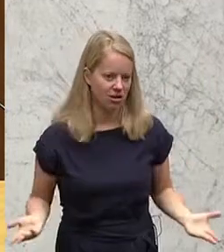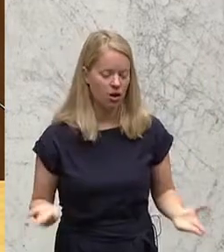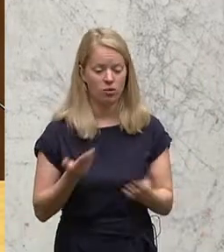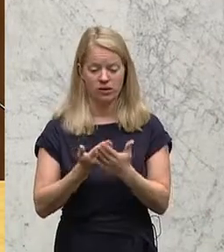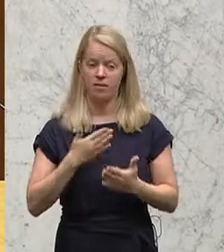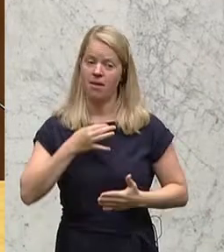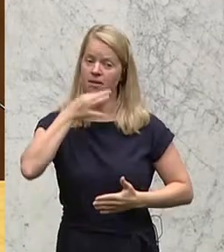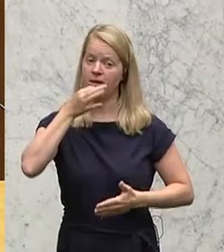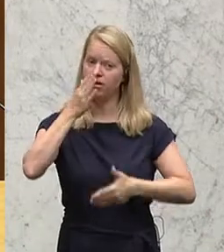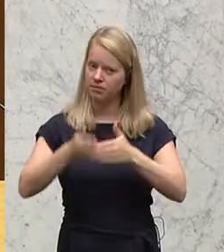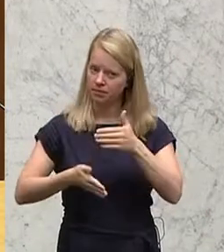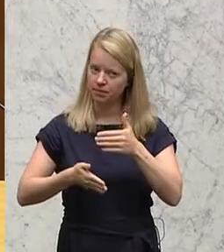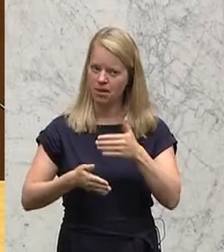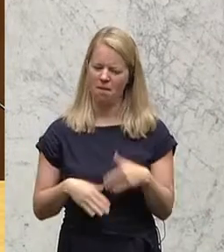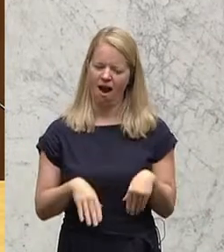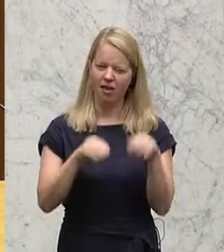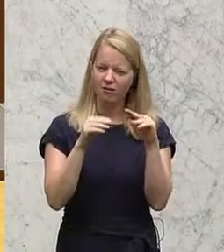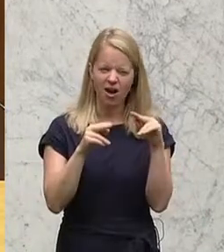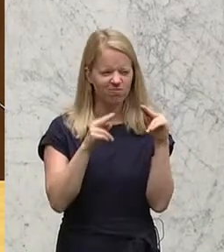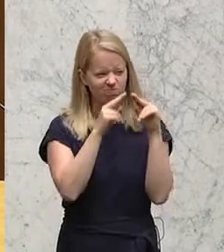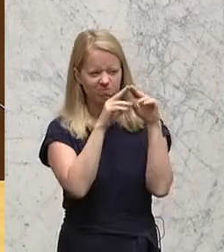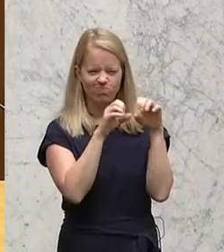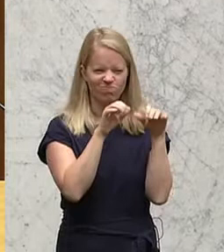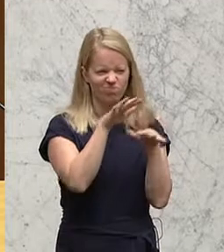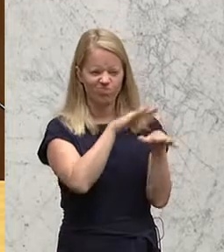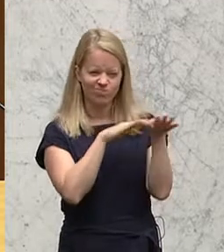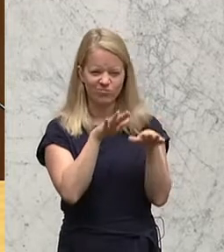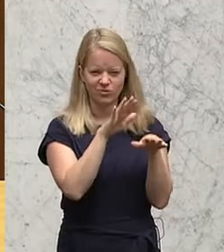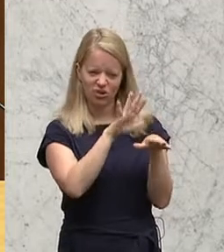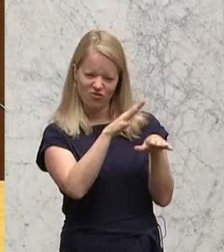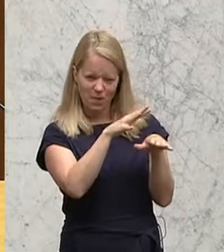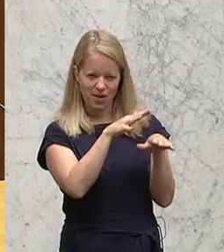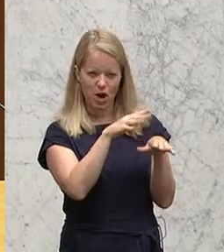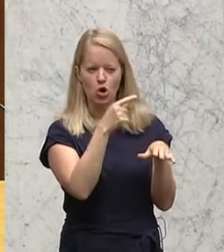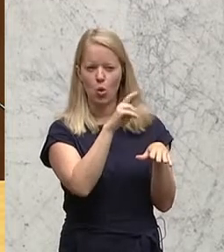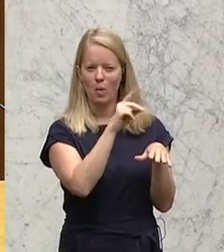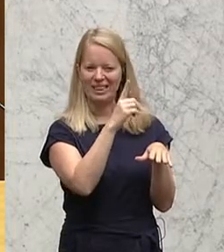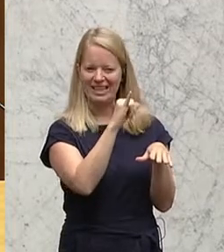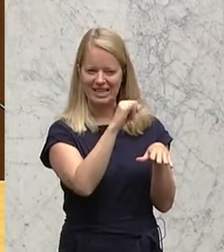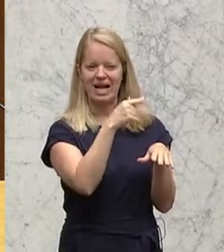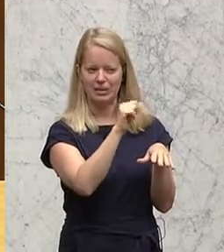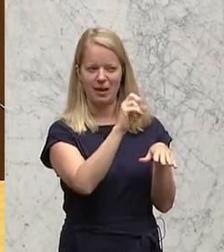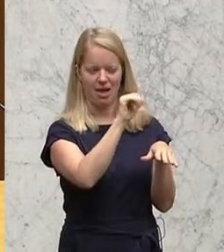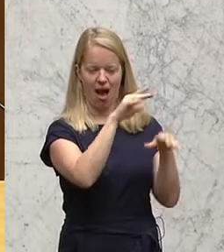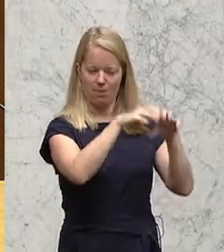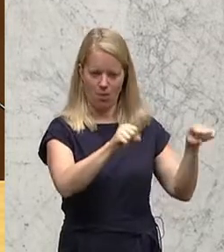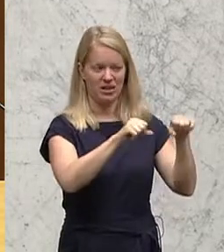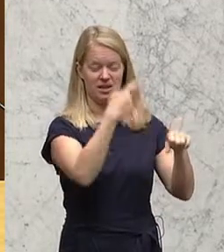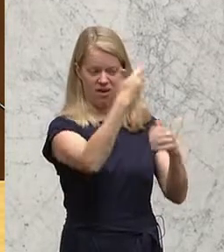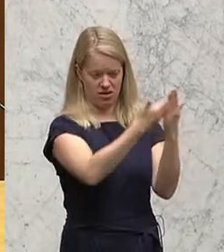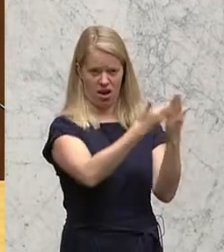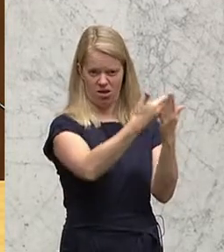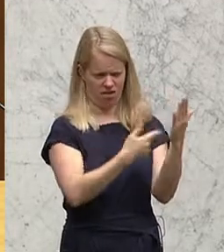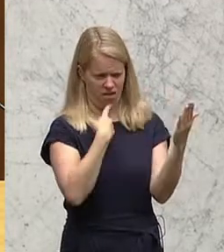Was als sehr schwammiges Gruber-de-Gasperi-Abkommen auf zwei Seiten begonnen hat, ist nach einem langen